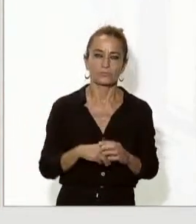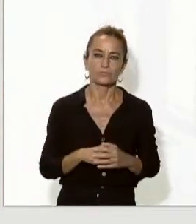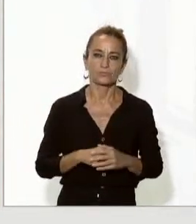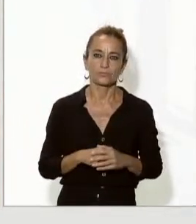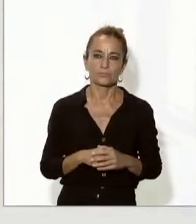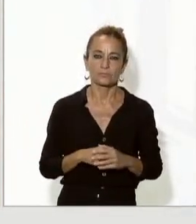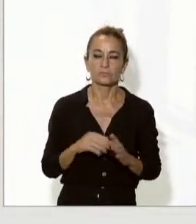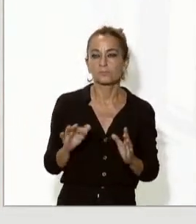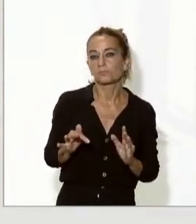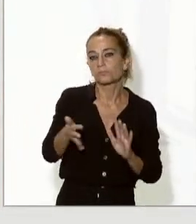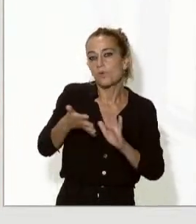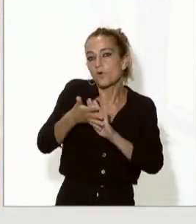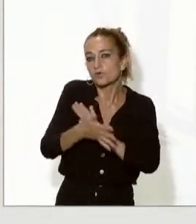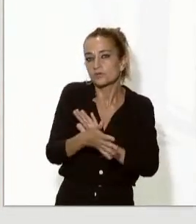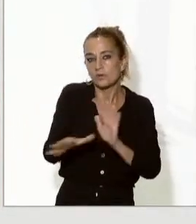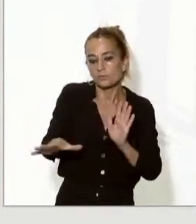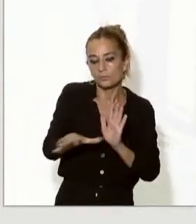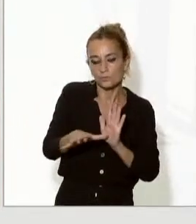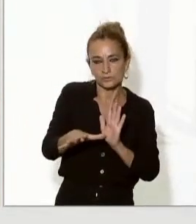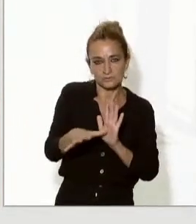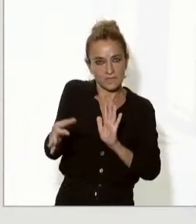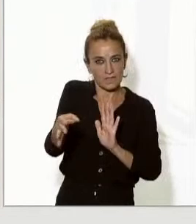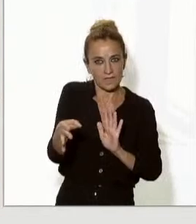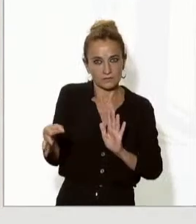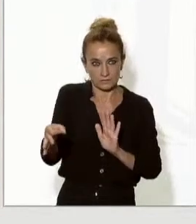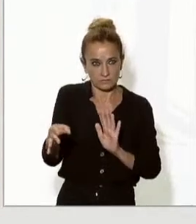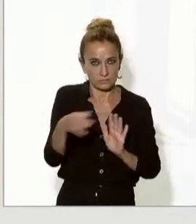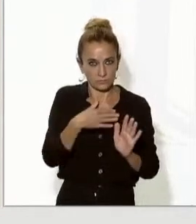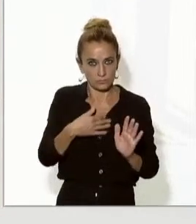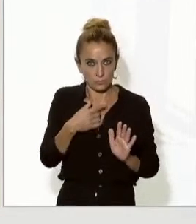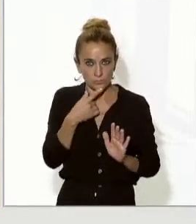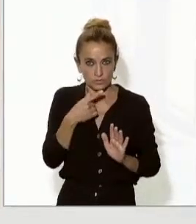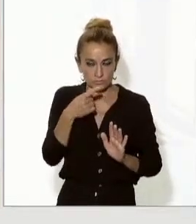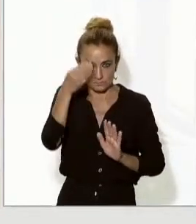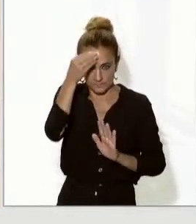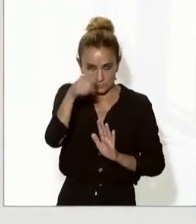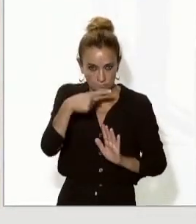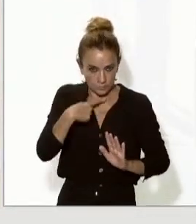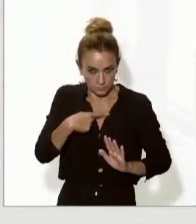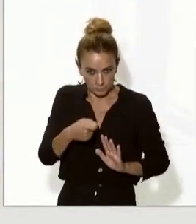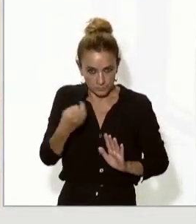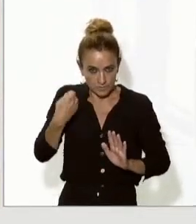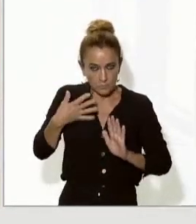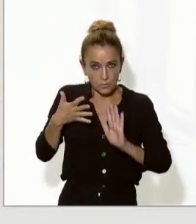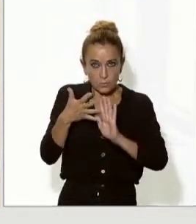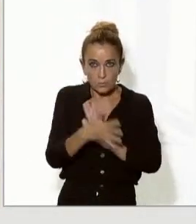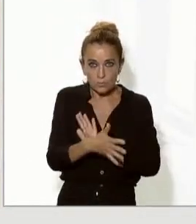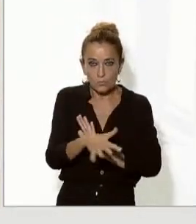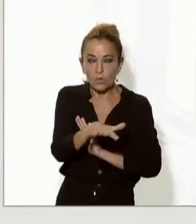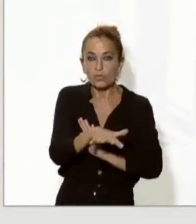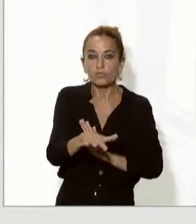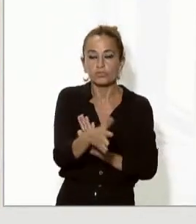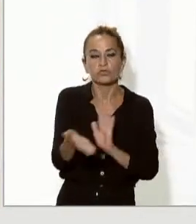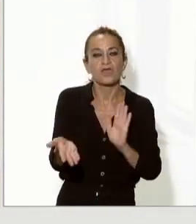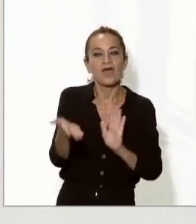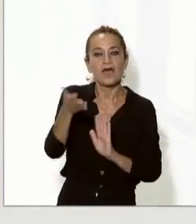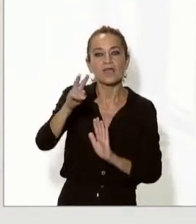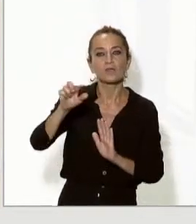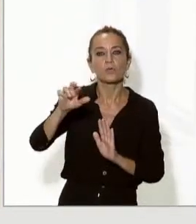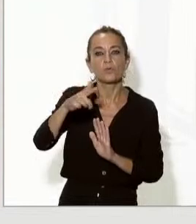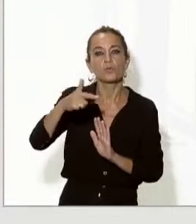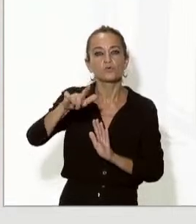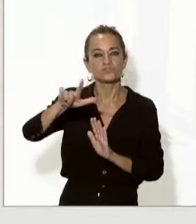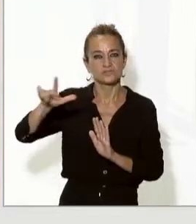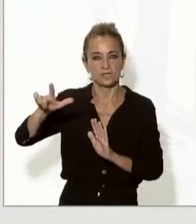la proximitat amb Andorra, que entenc que és també el motiu de la seva pregunta, en el cas de l'Alt L'Urgell. El nostre objectiu és garantir